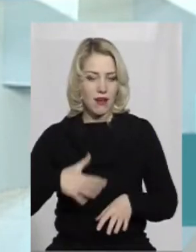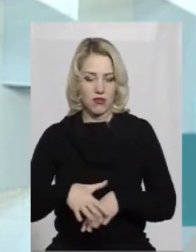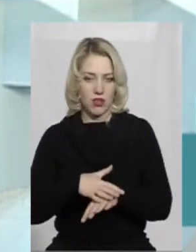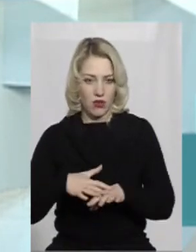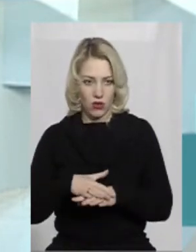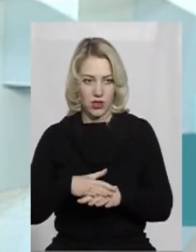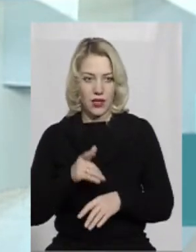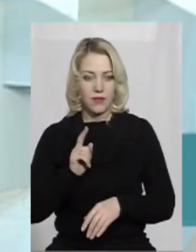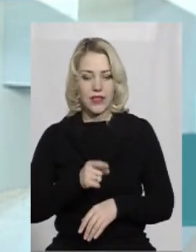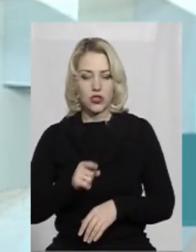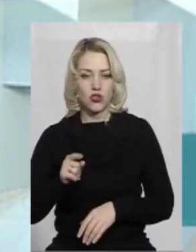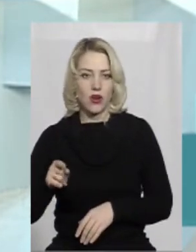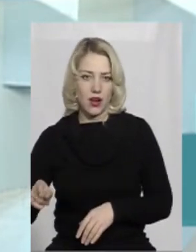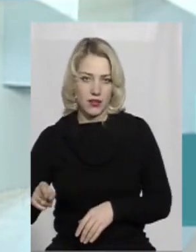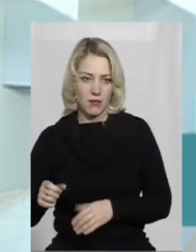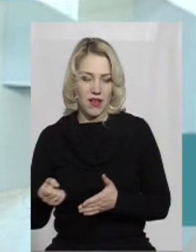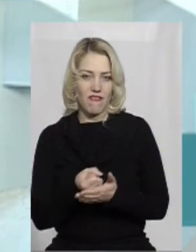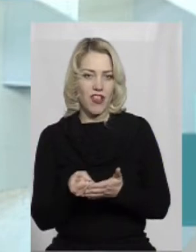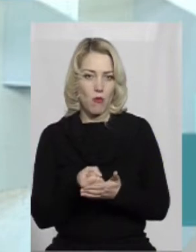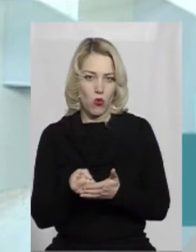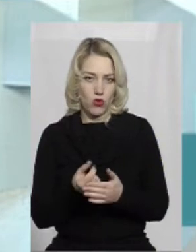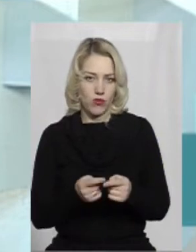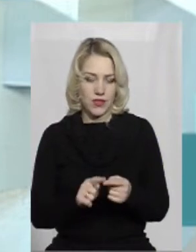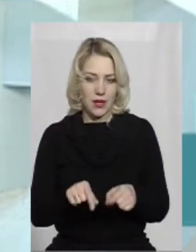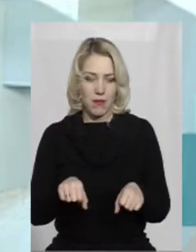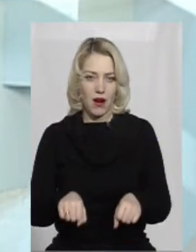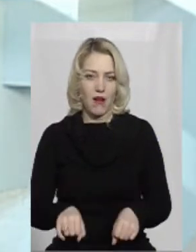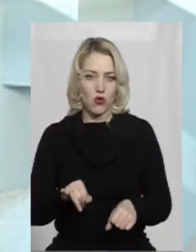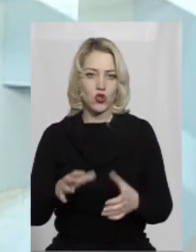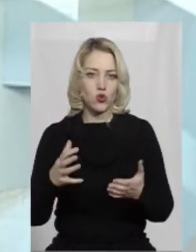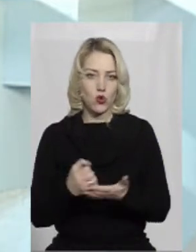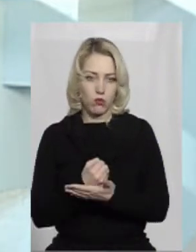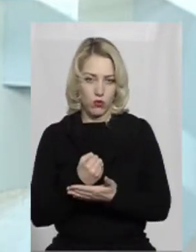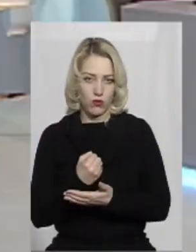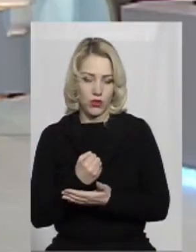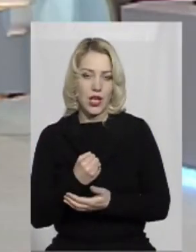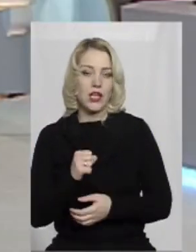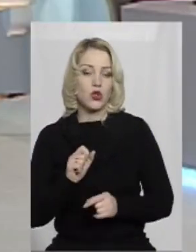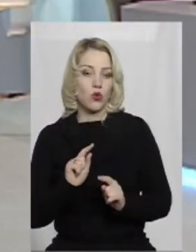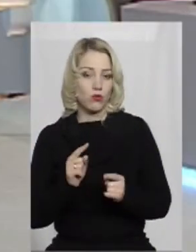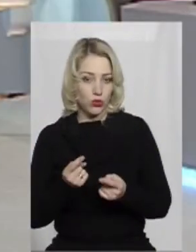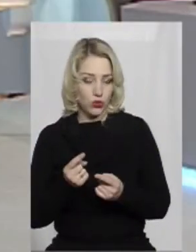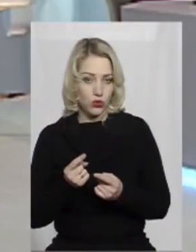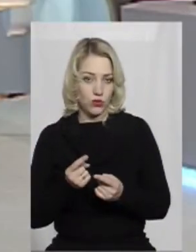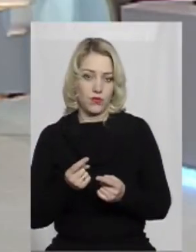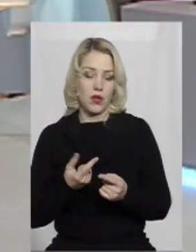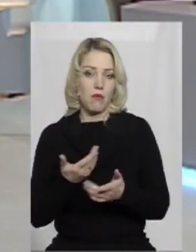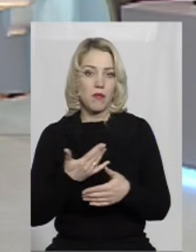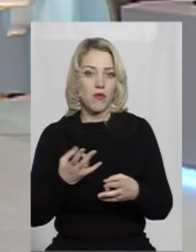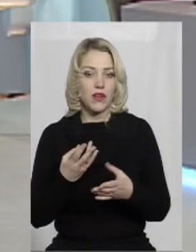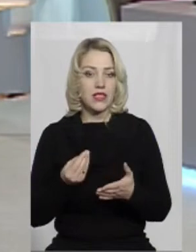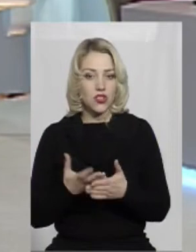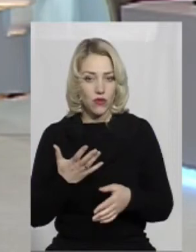народ, тисячоліттям виборював це право і здобув. Тому ми маємо це